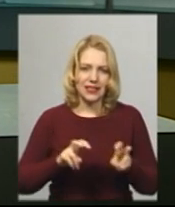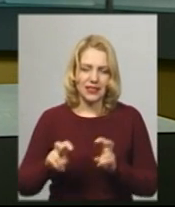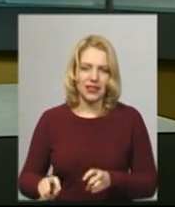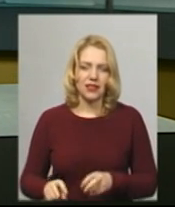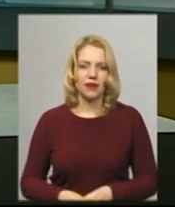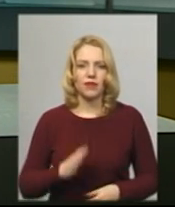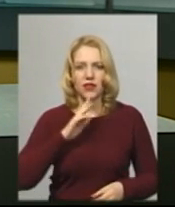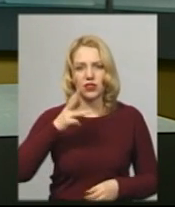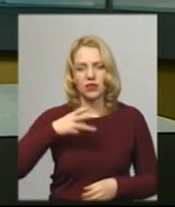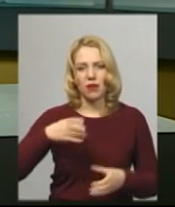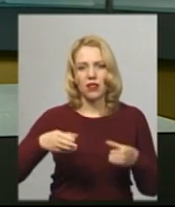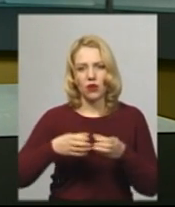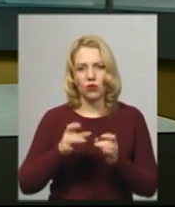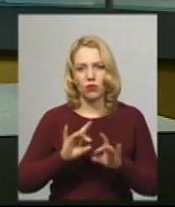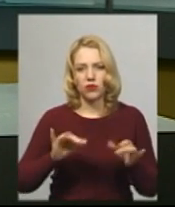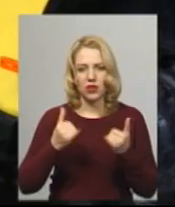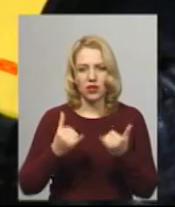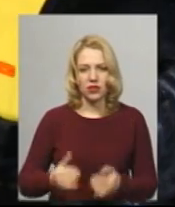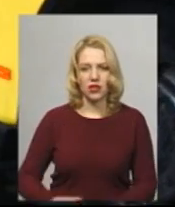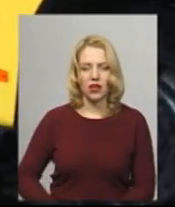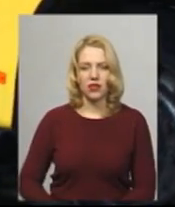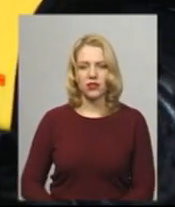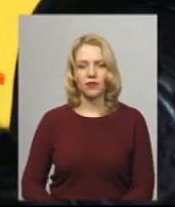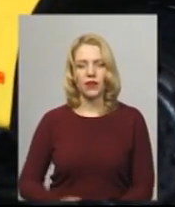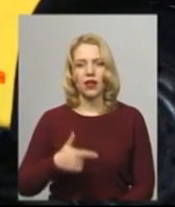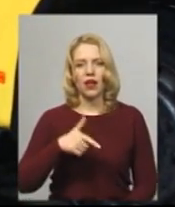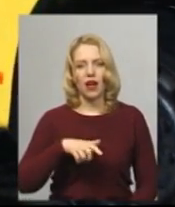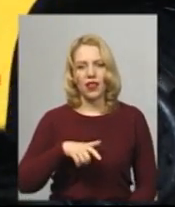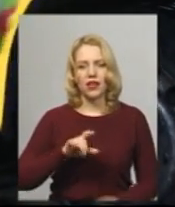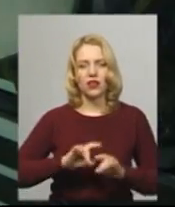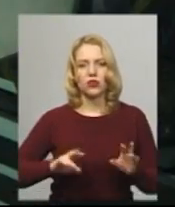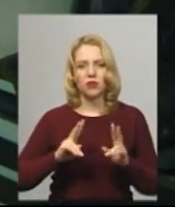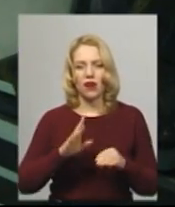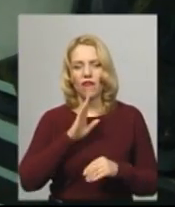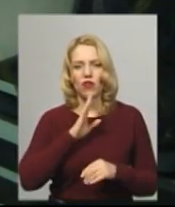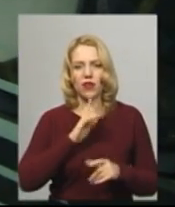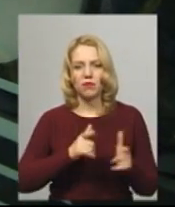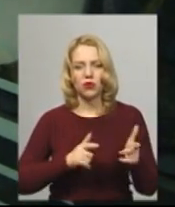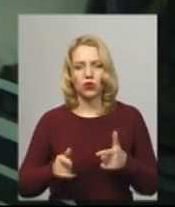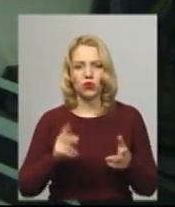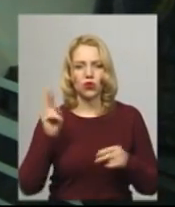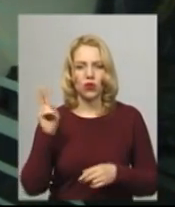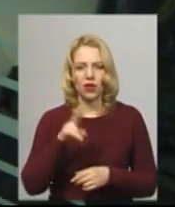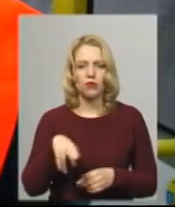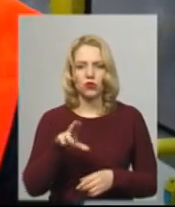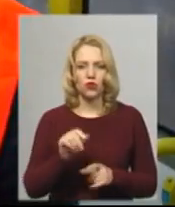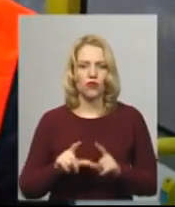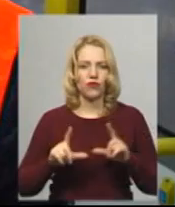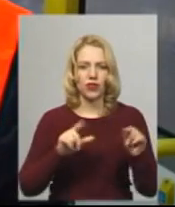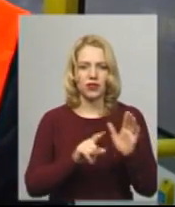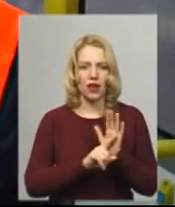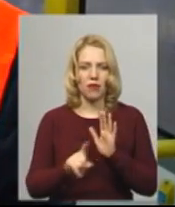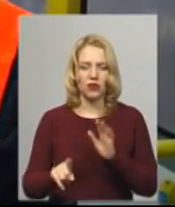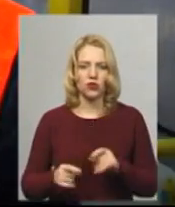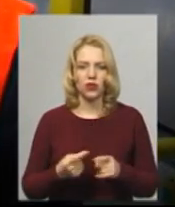як це відбувається. Подробиці далі. Галина Опятюк розповіла, як вона підготовує тролейбуси до виїзду на маршрут. У мене